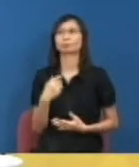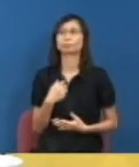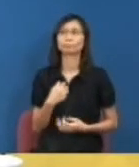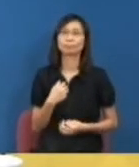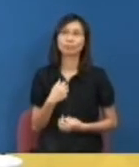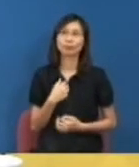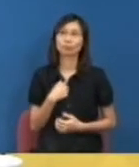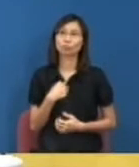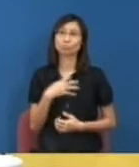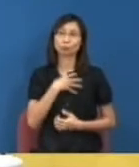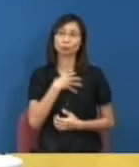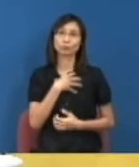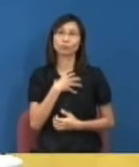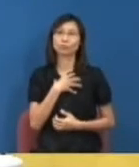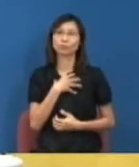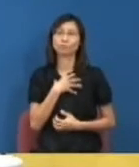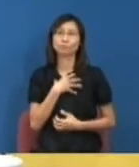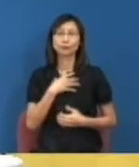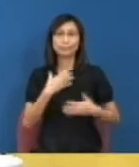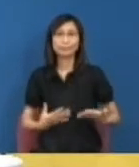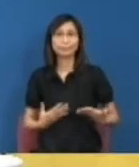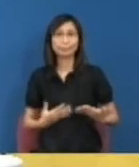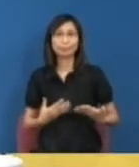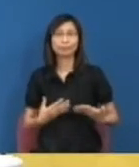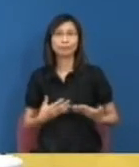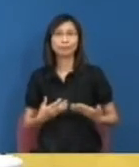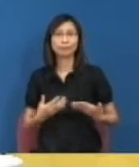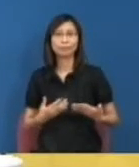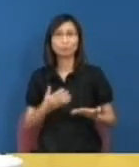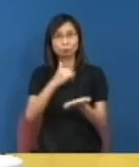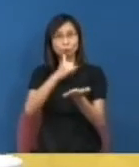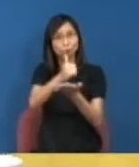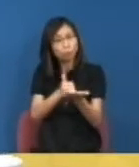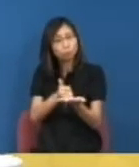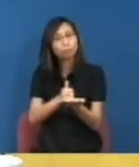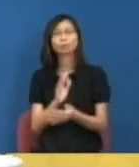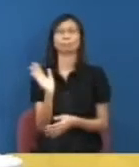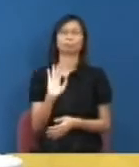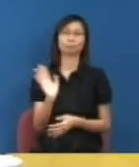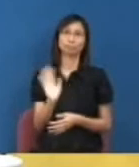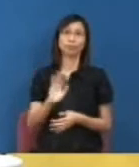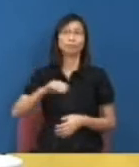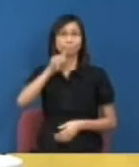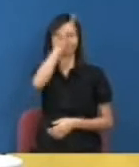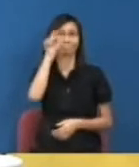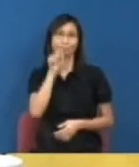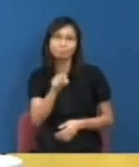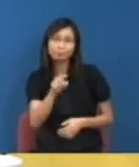立場你說是否要即時下台我覺得暫時未到一個這樣的階段為什麼呢